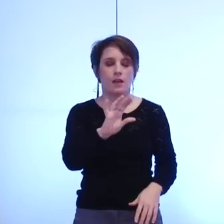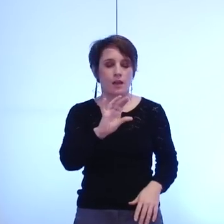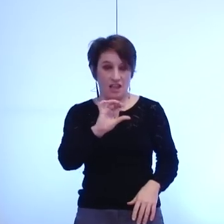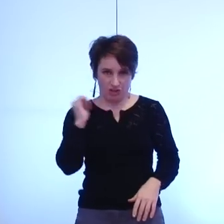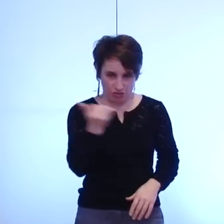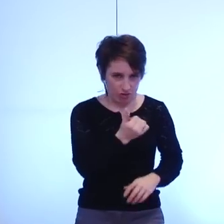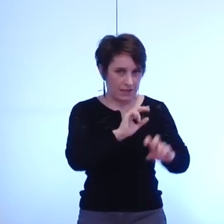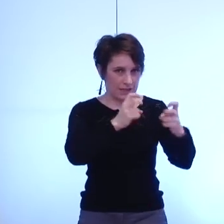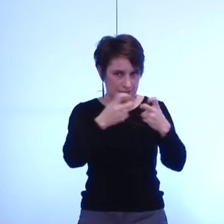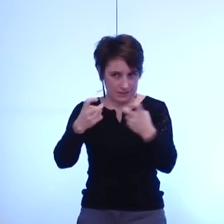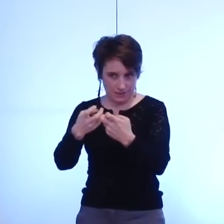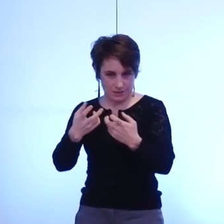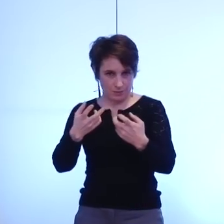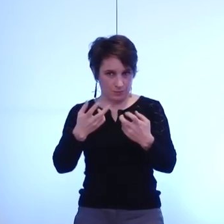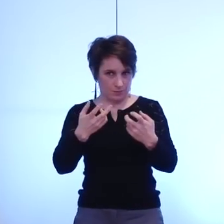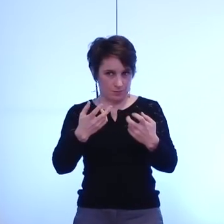comme